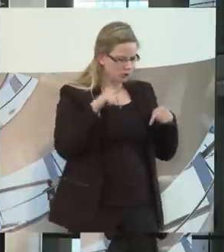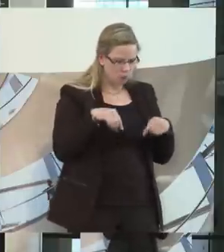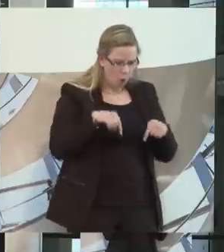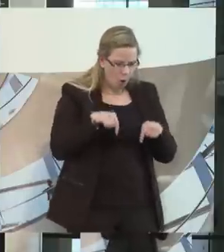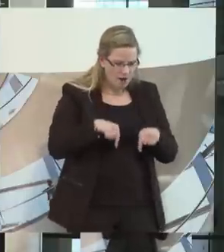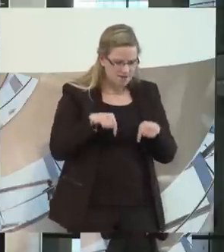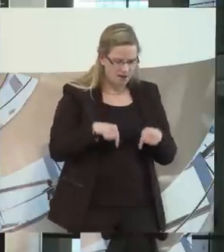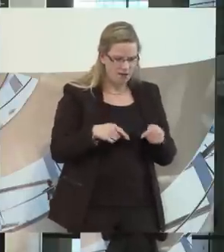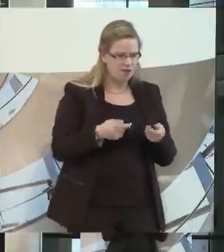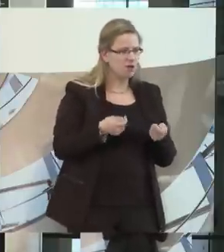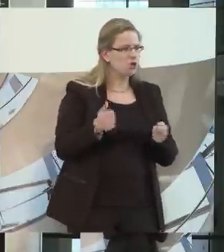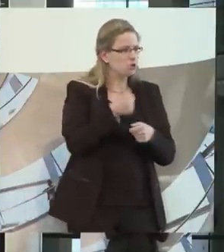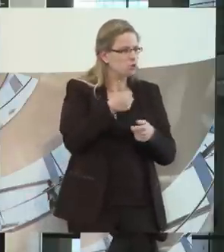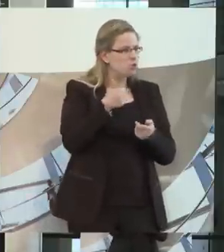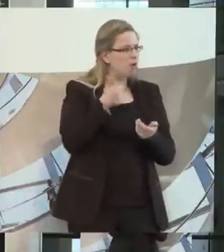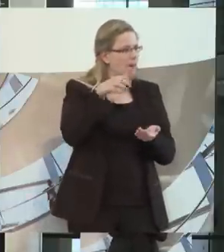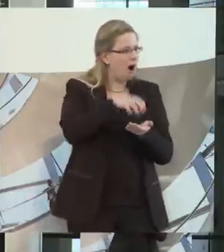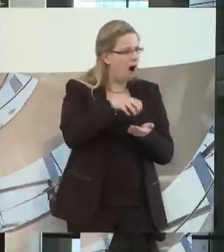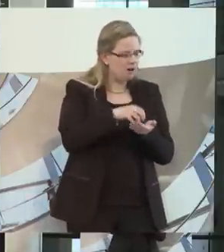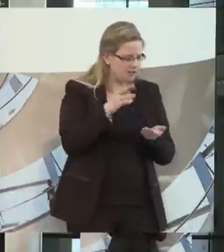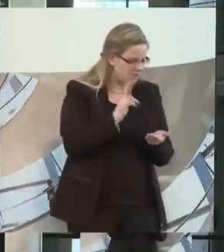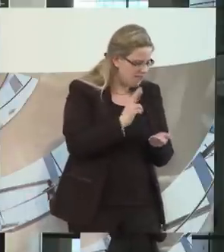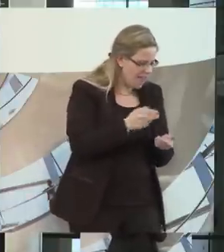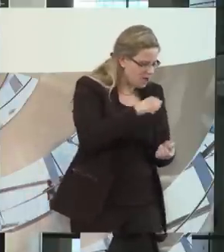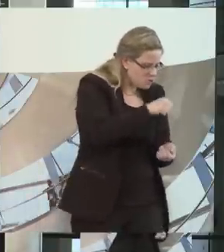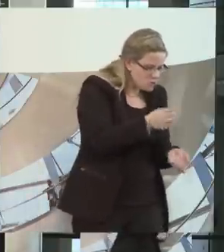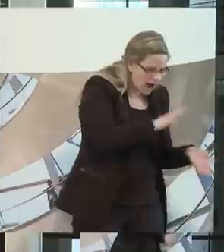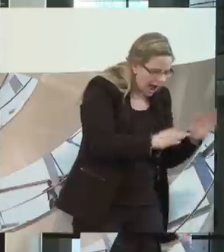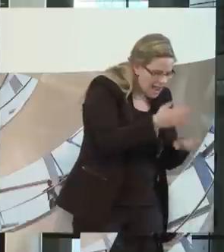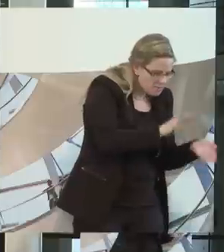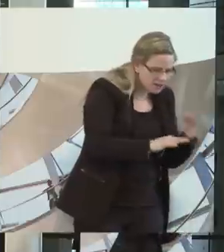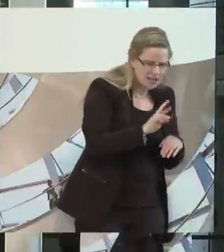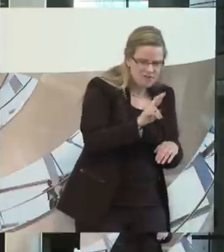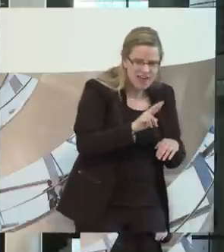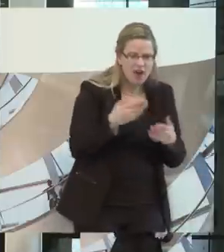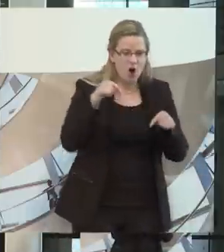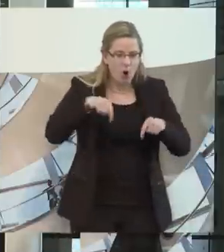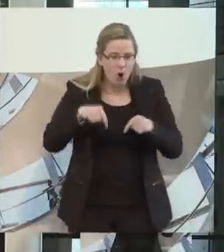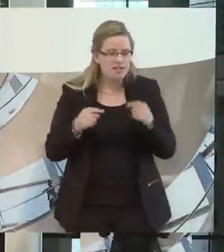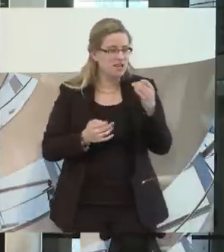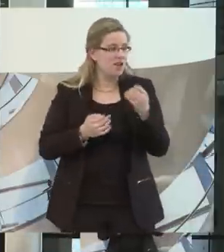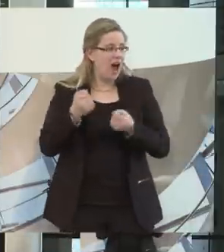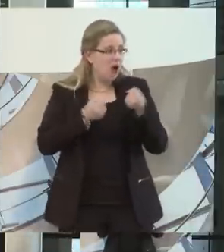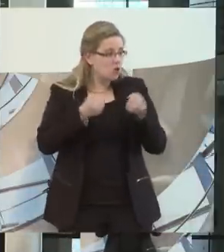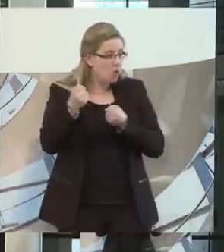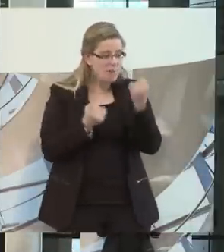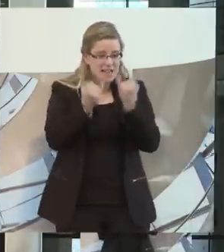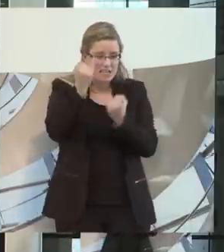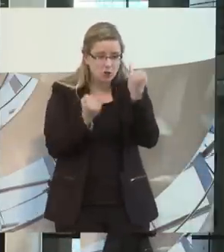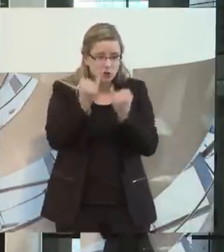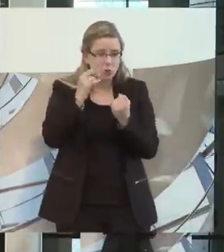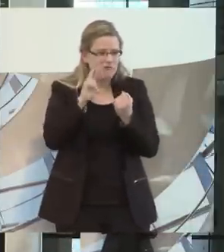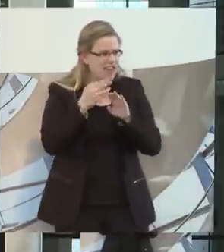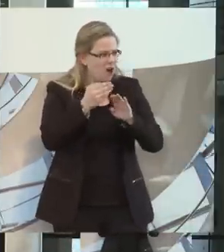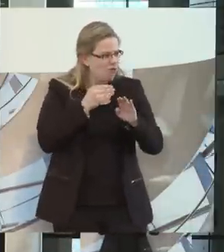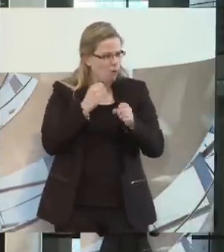Supermärkten liegen. Wer viele Arbeiten für die Automobilindustrie jetzt schon macht und wir reden von Inklusion und sind wir noch mal der Meinung, wir müssten